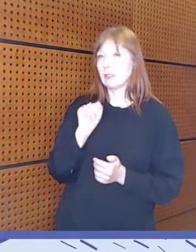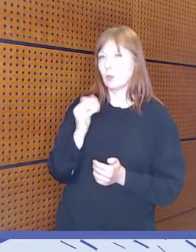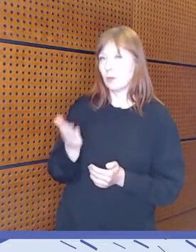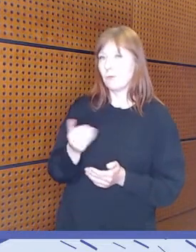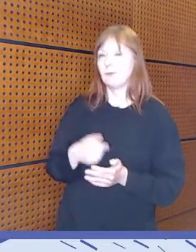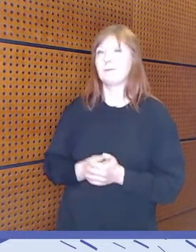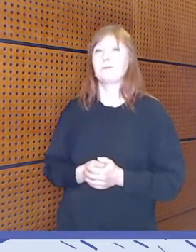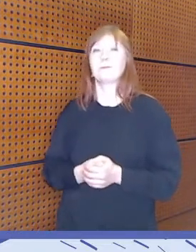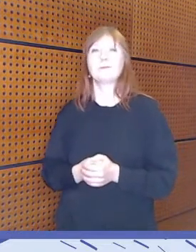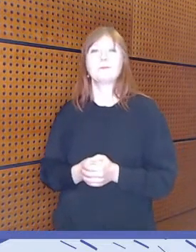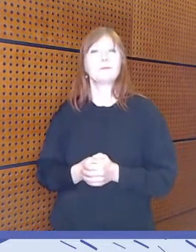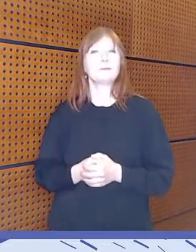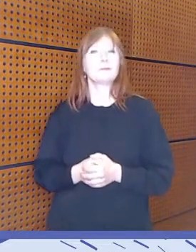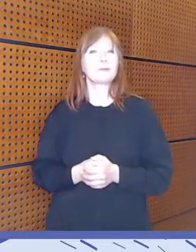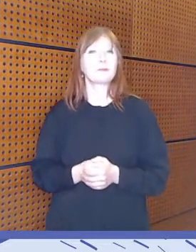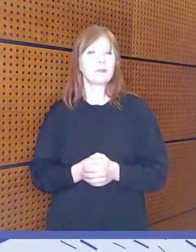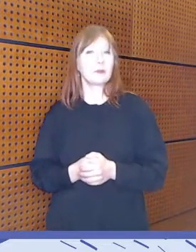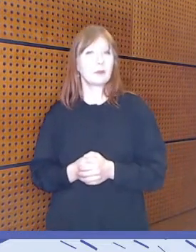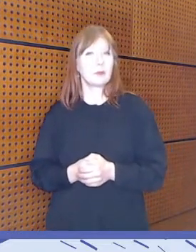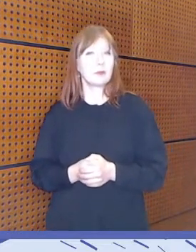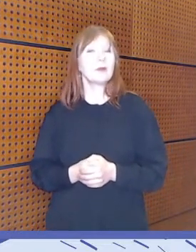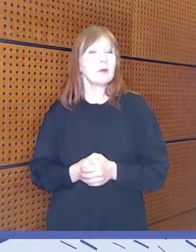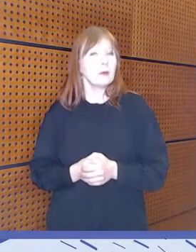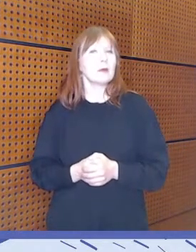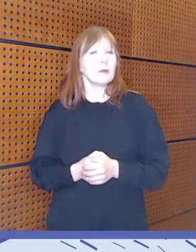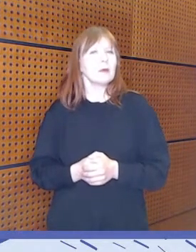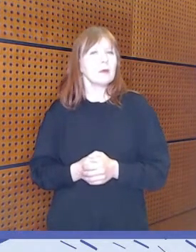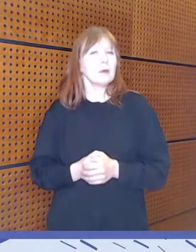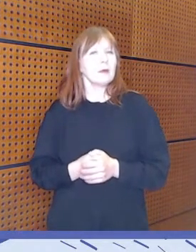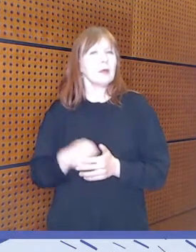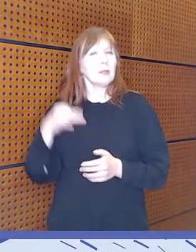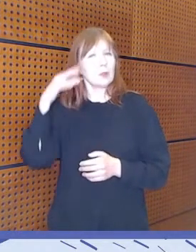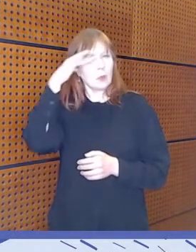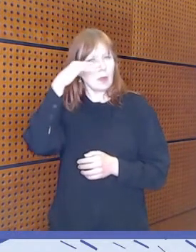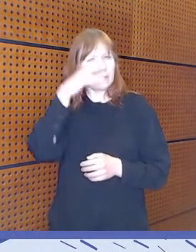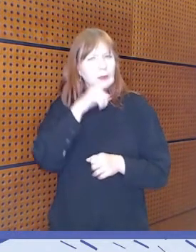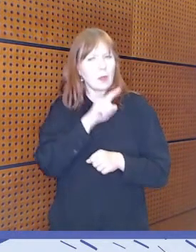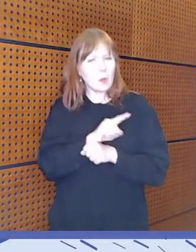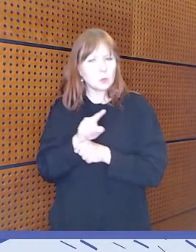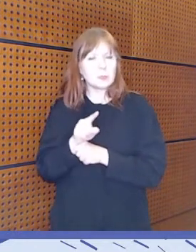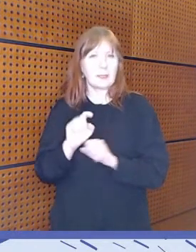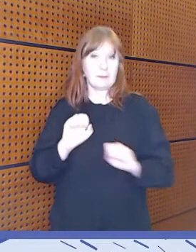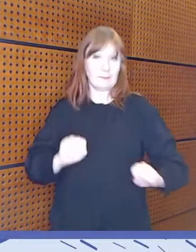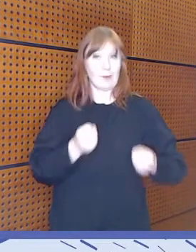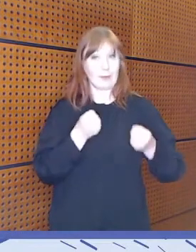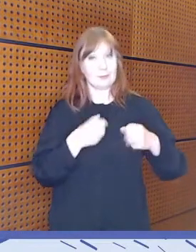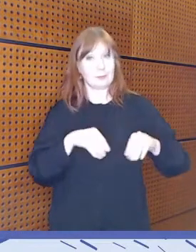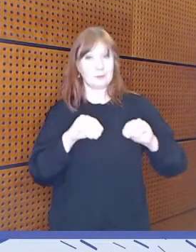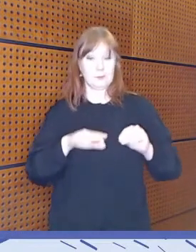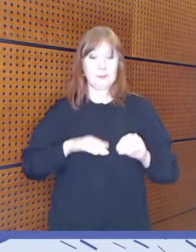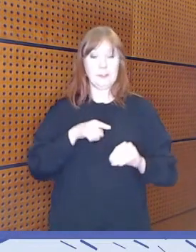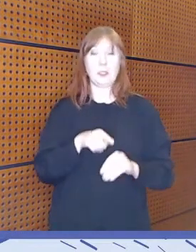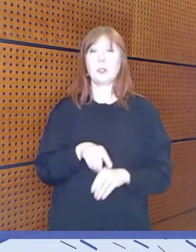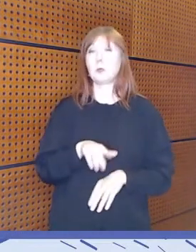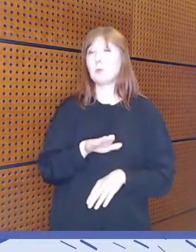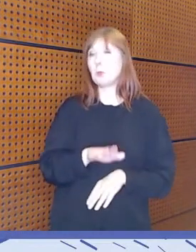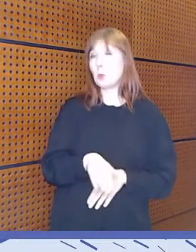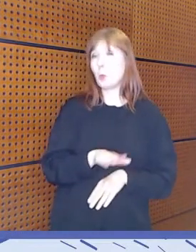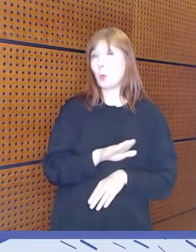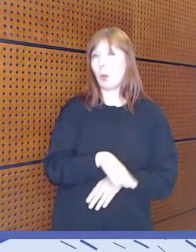Ajattelen, että usein varhaiskasvatusikäiset nähdään pienillä lapsina, jotka eivät ymmärrä